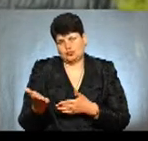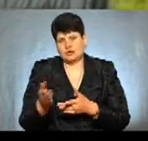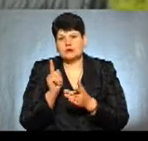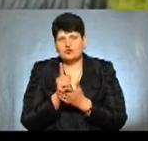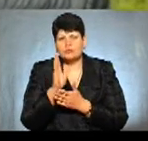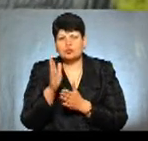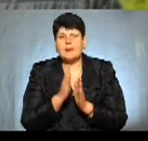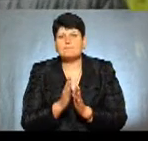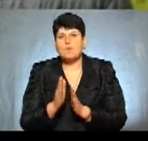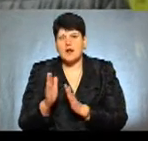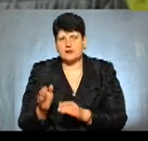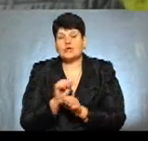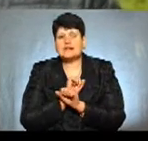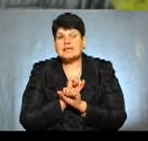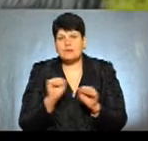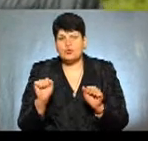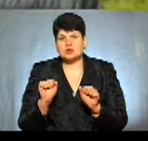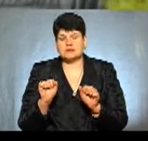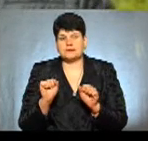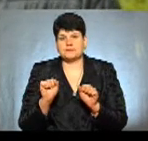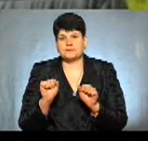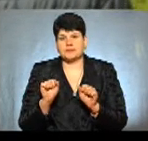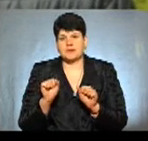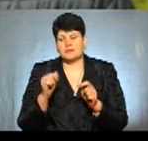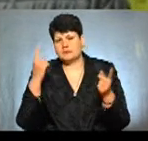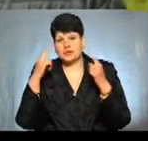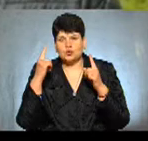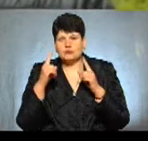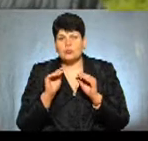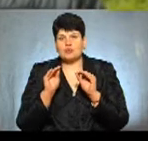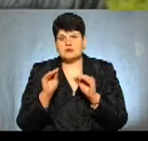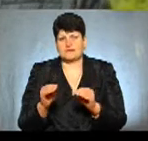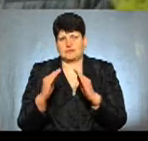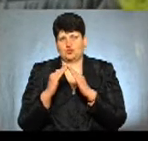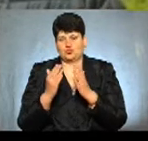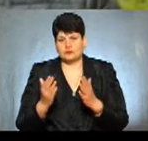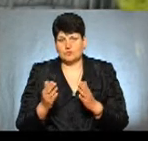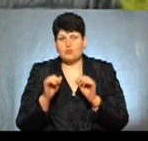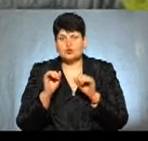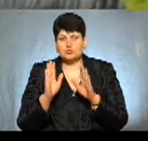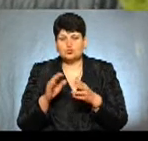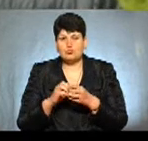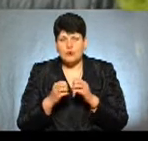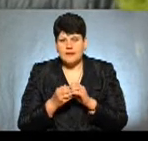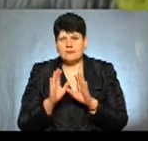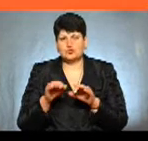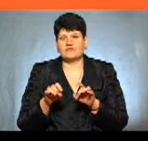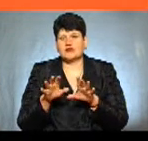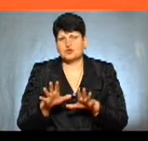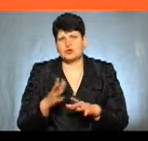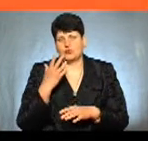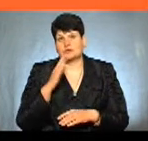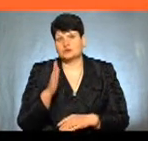якийсь порядок. Тому що не можна ставити там, де стукнуло в голову, комусь поставити якусь споруду. Можливо, будуть проблеми, будемо вирішувати по мірі їх надходження.